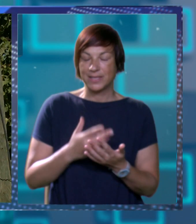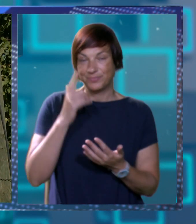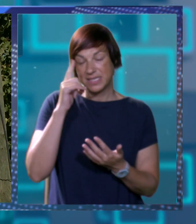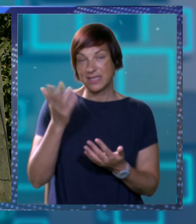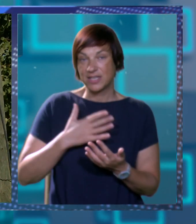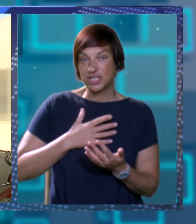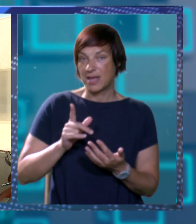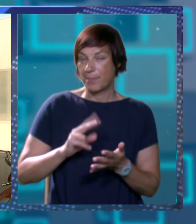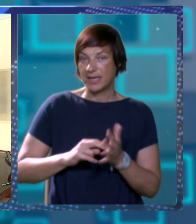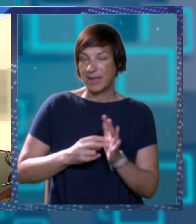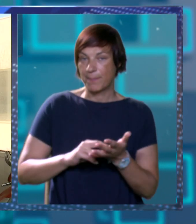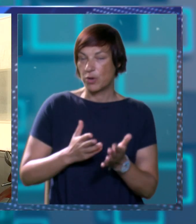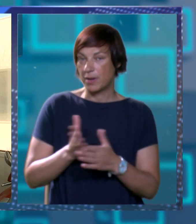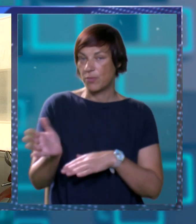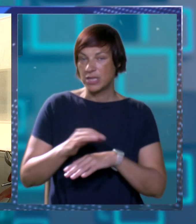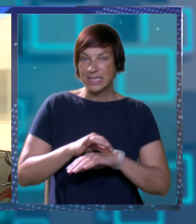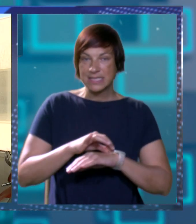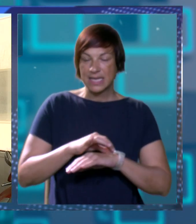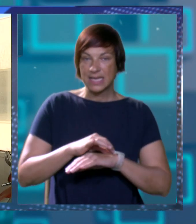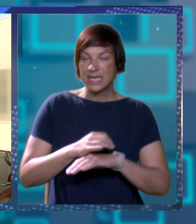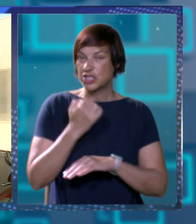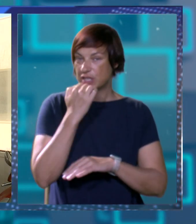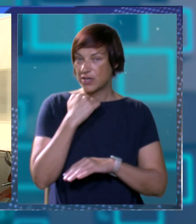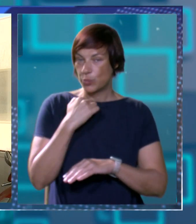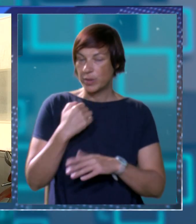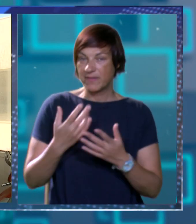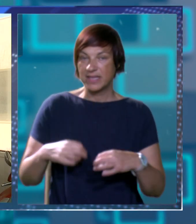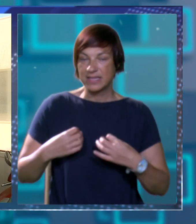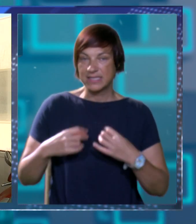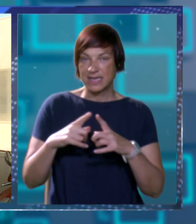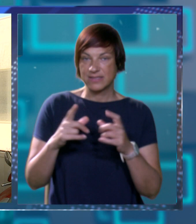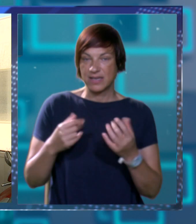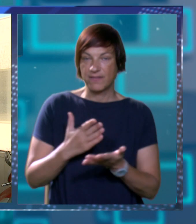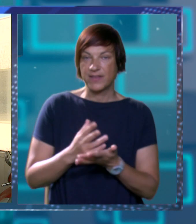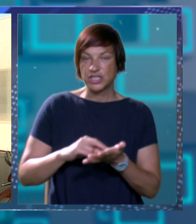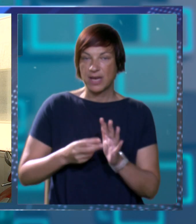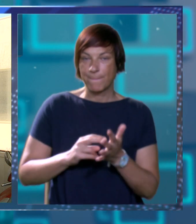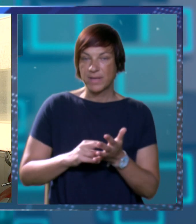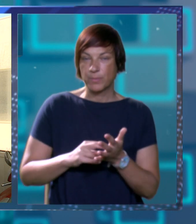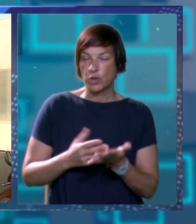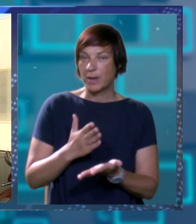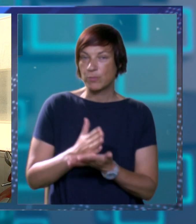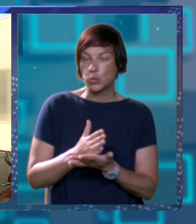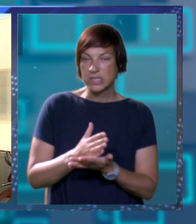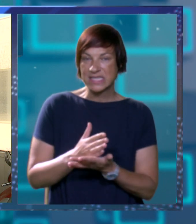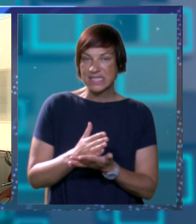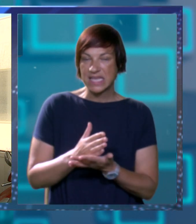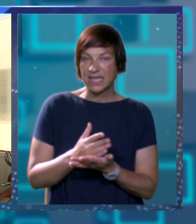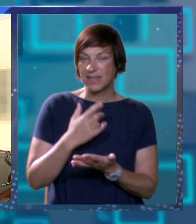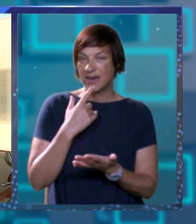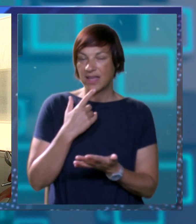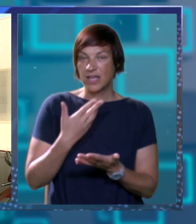Znači, nama nije problem odlazak liječnika u privatne zdravstvene ustano već nam je odlazak u kliničke bončke centre